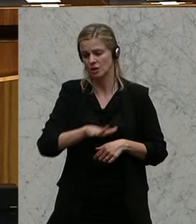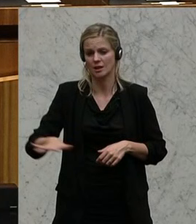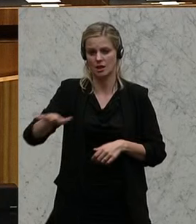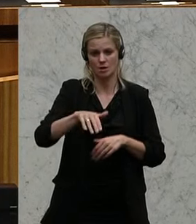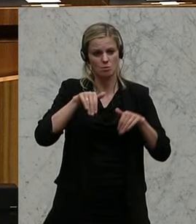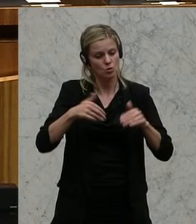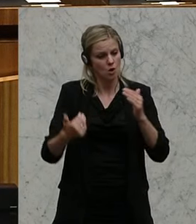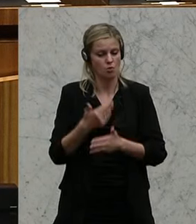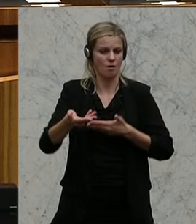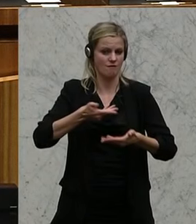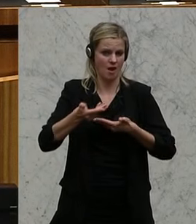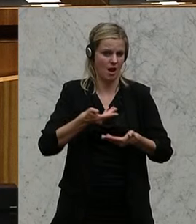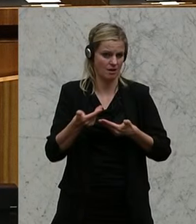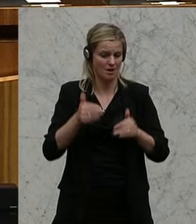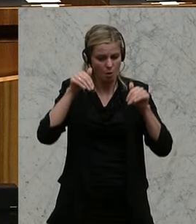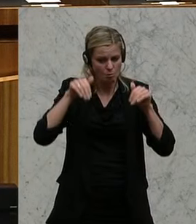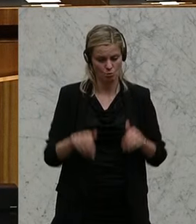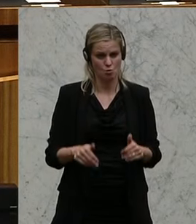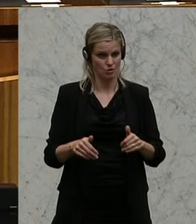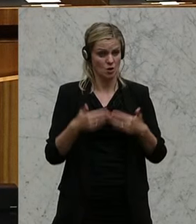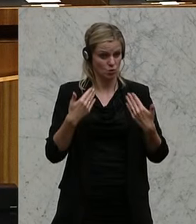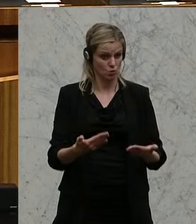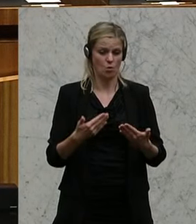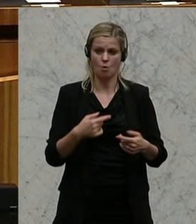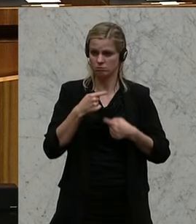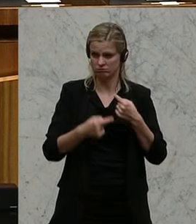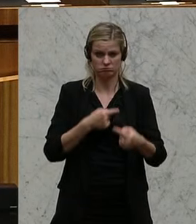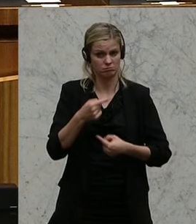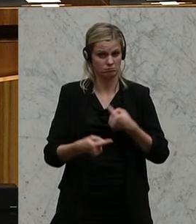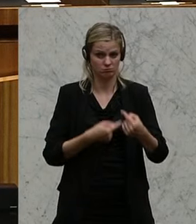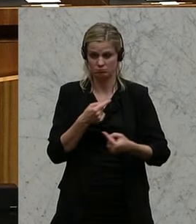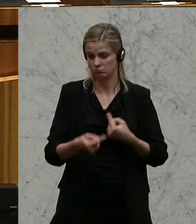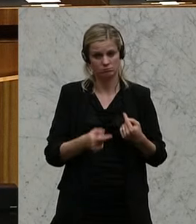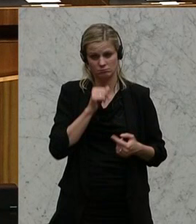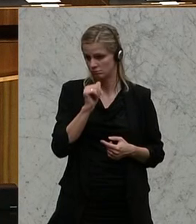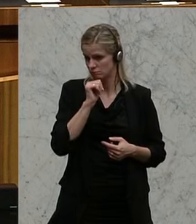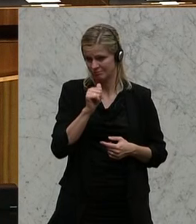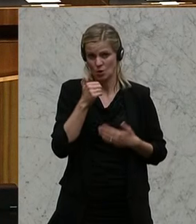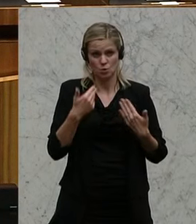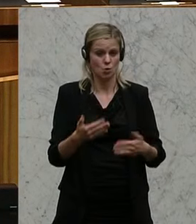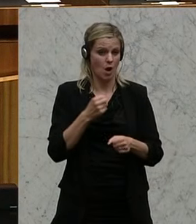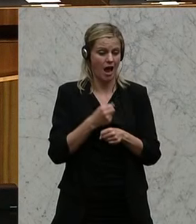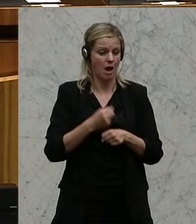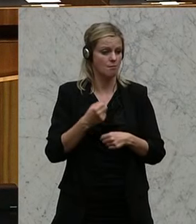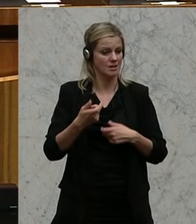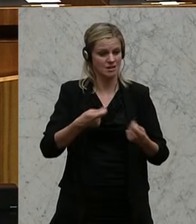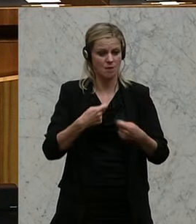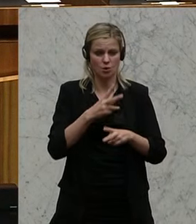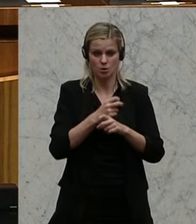endlich einmal neu zu verhandeln. So kann es nicht so funktionieren, und so wird sich der österreichische Arbeitsmarkt auch nicht erholen.